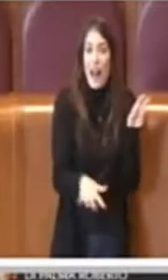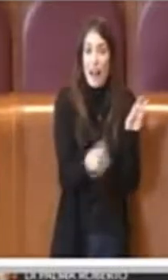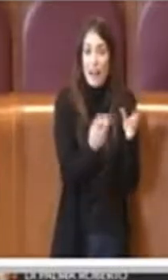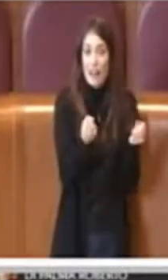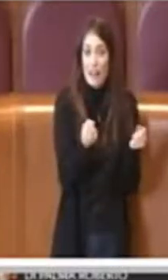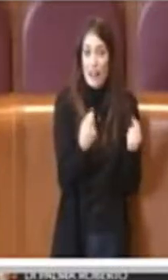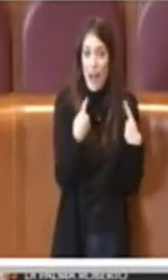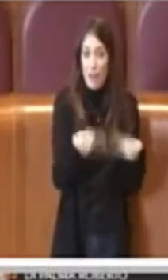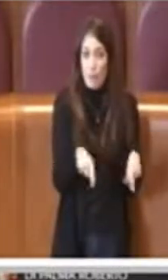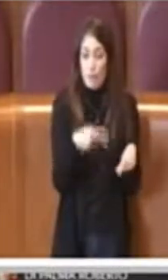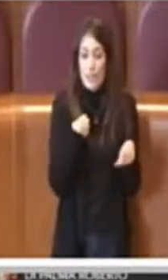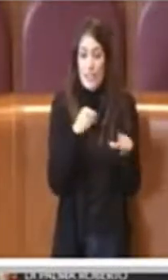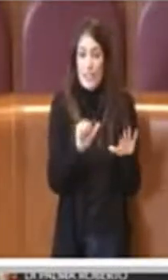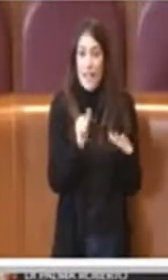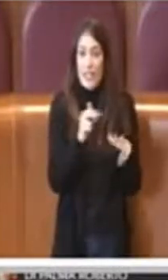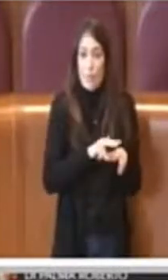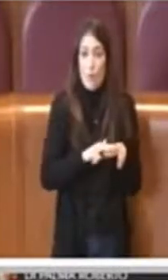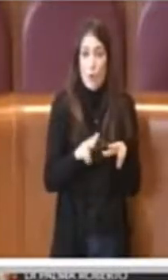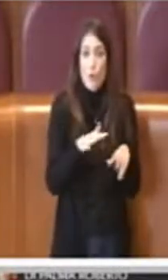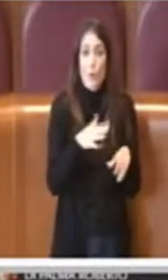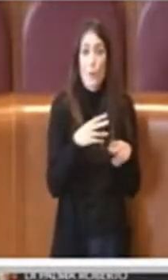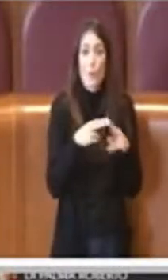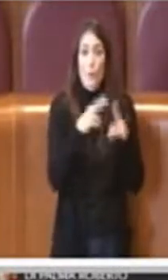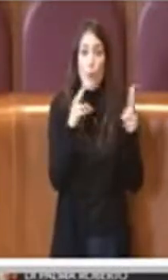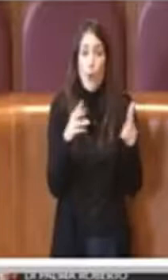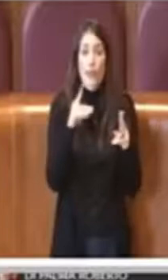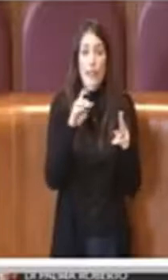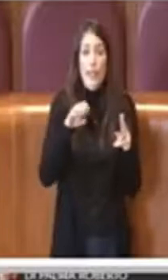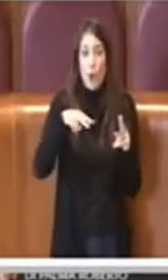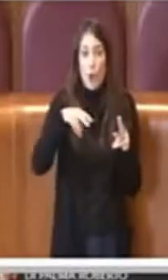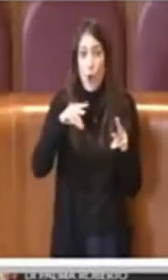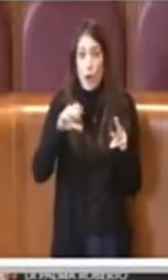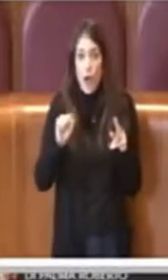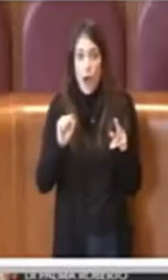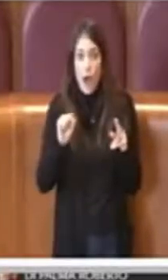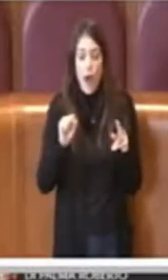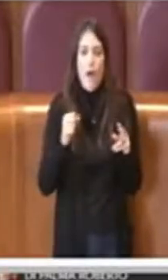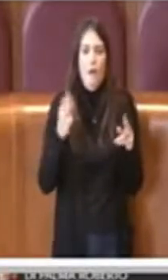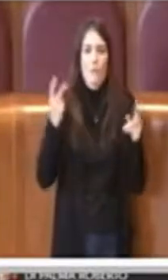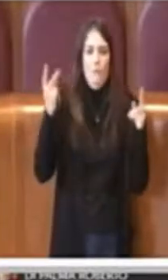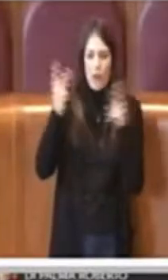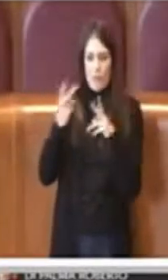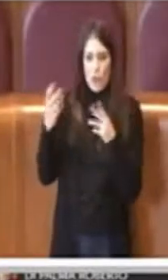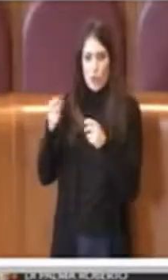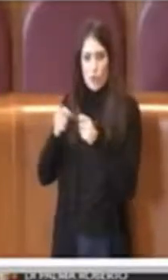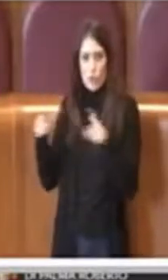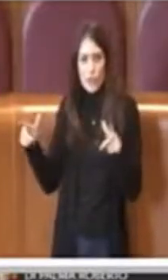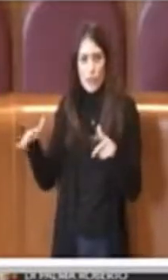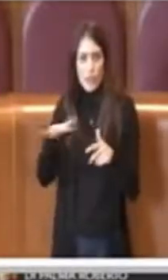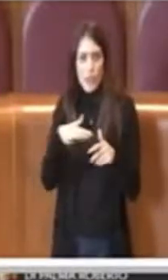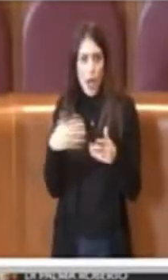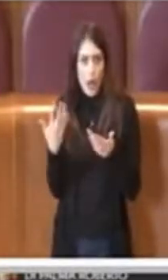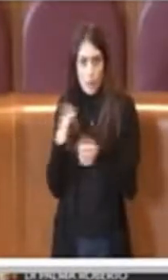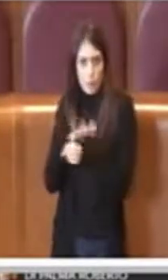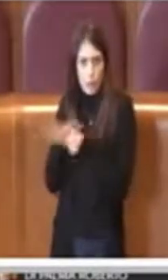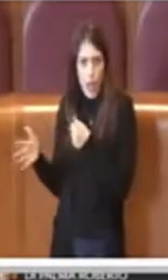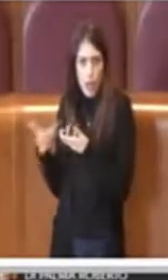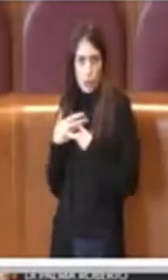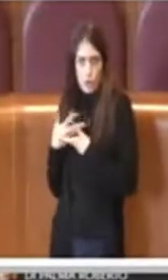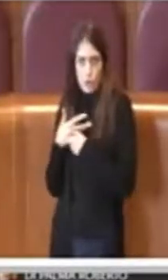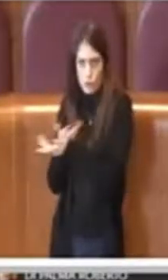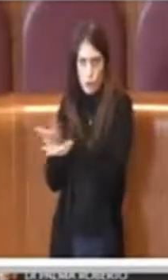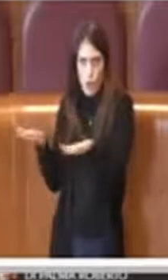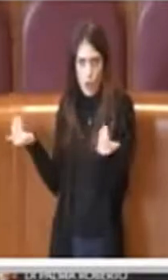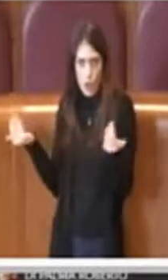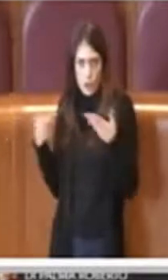la realtà del sesto municipio Ponte di Nona è piena tutta la città ed è per questo questa è motivazione che poi ci ha portato ad adottare quel regolamento,